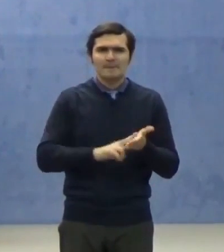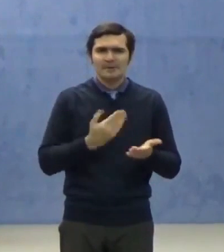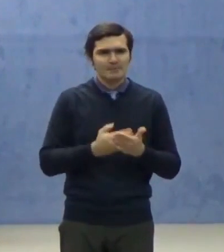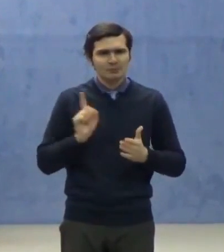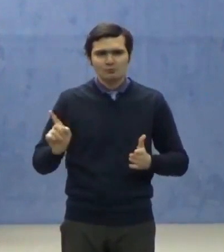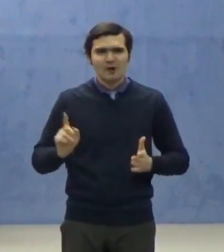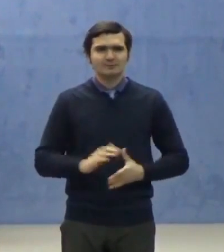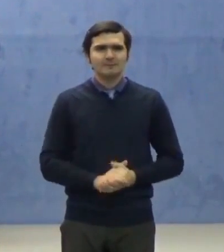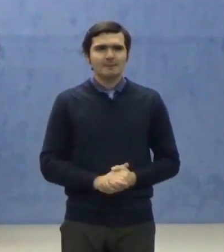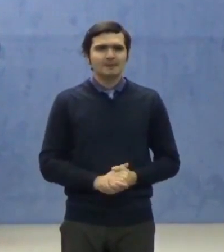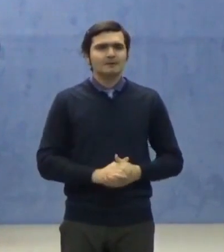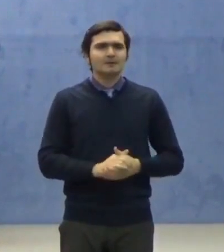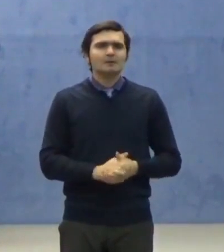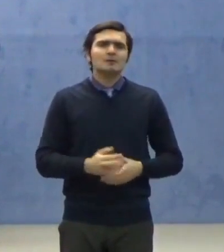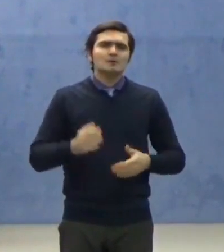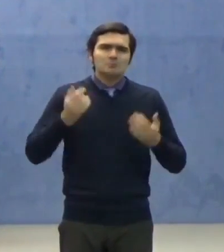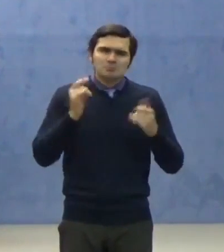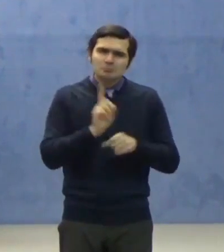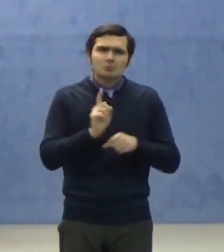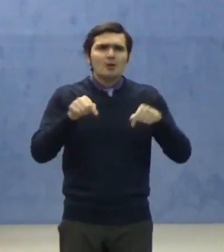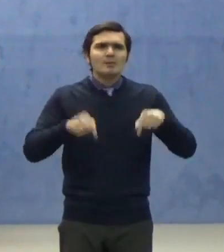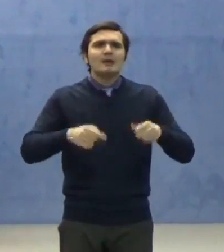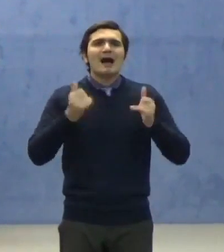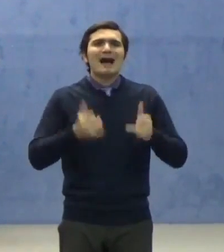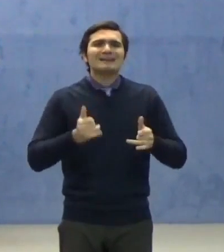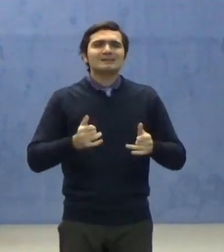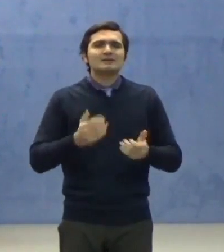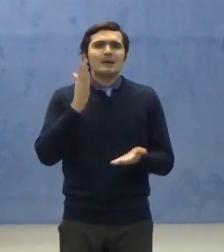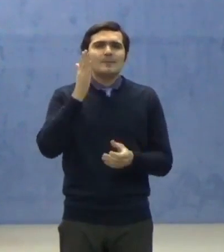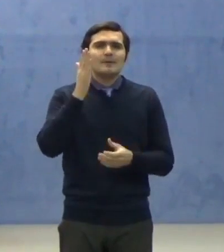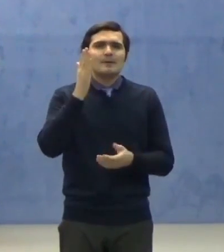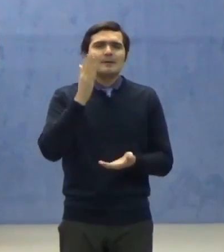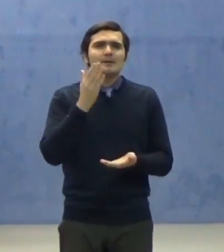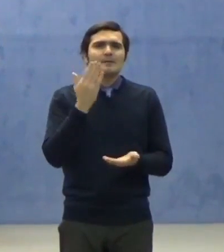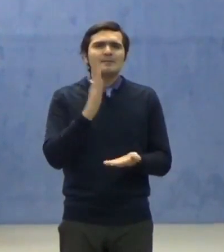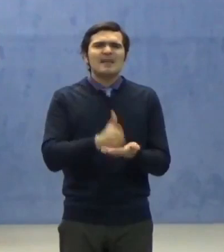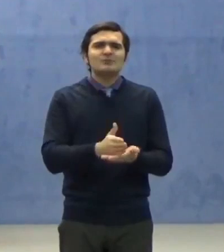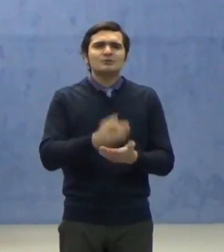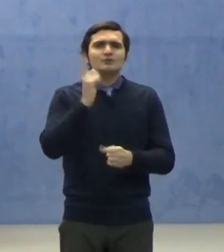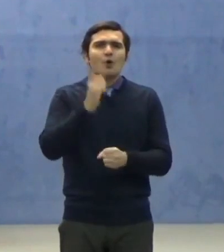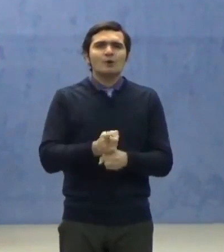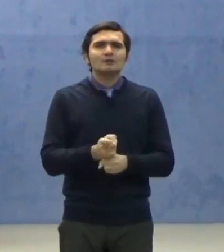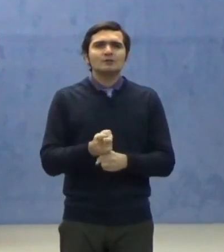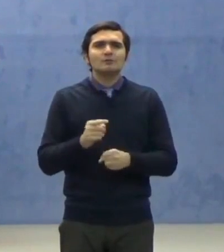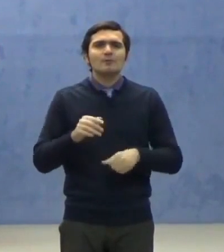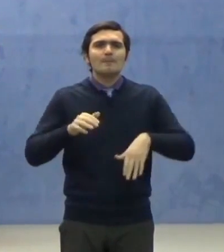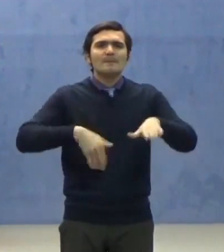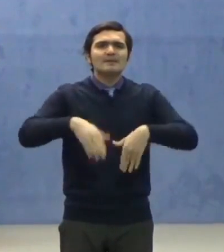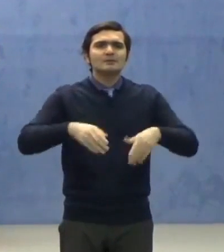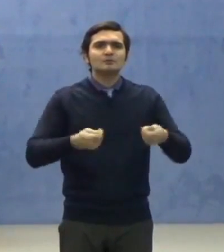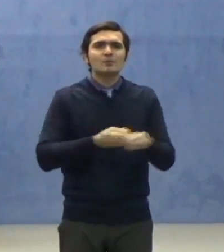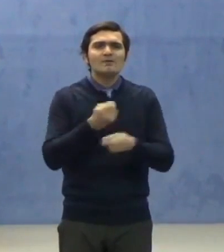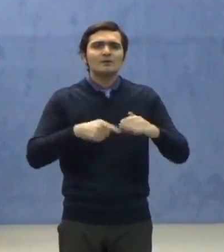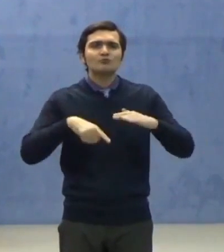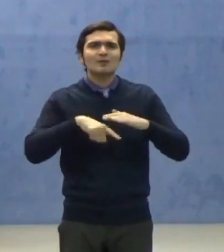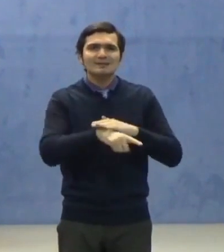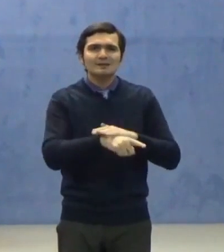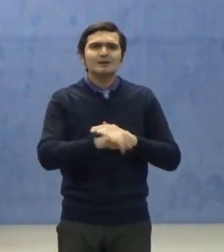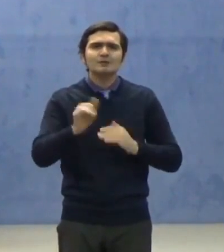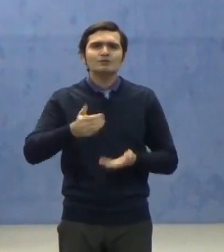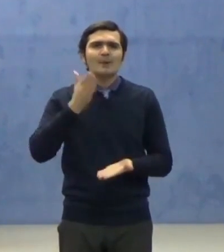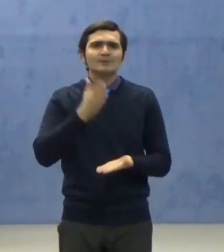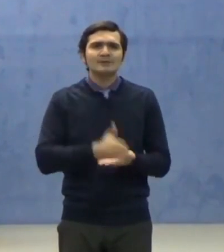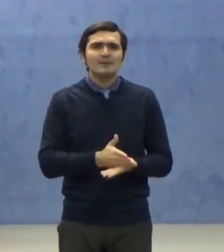Totodată, astăzi am emis un ordin al Ministrului Afacerilor Interne, pri care am stabilit că,